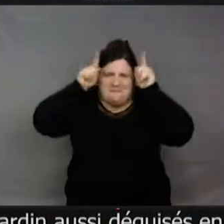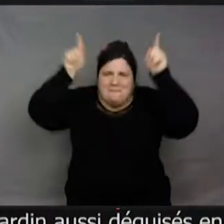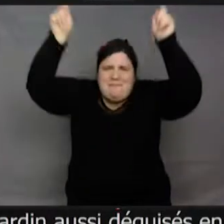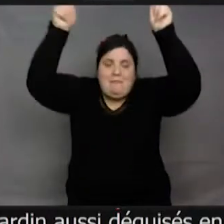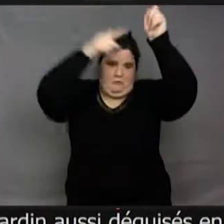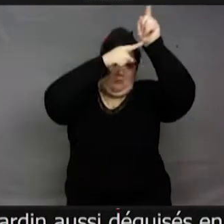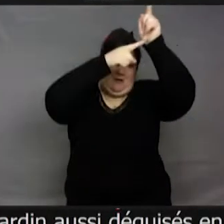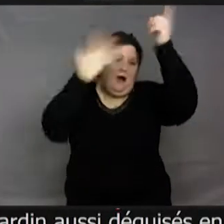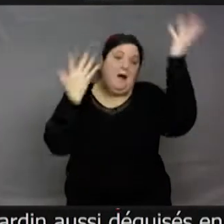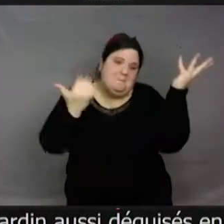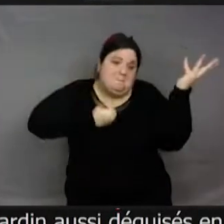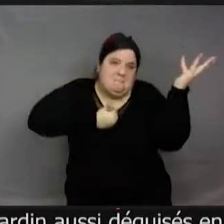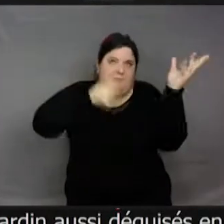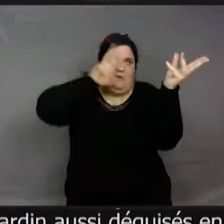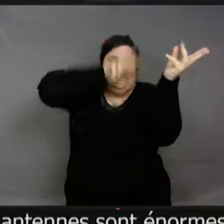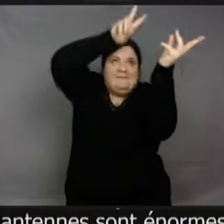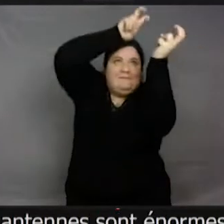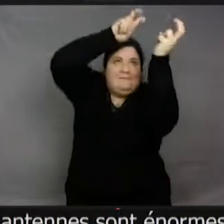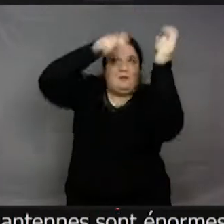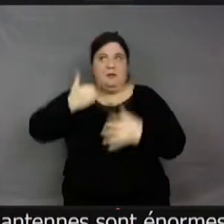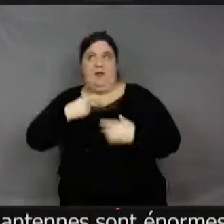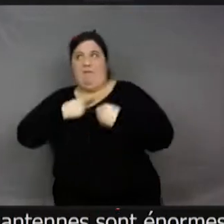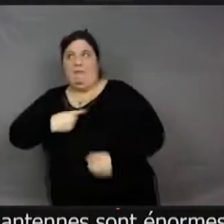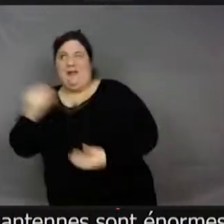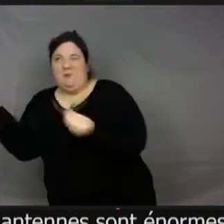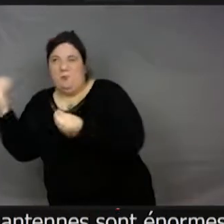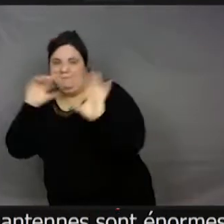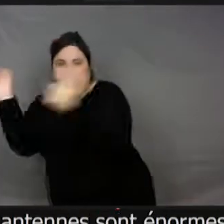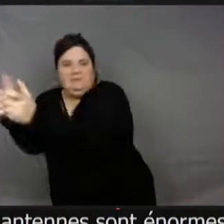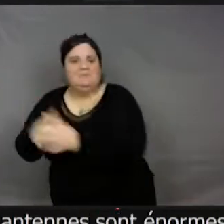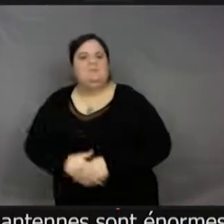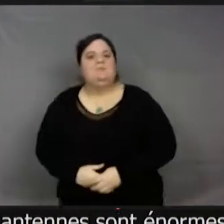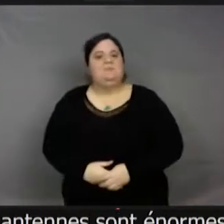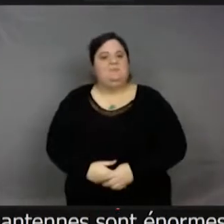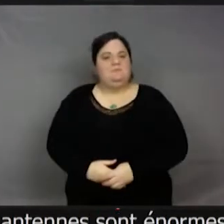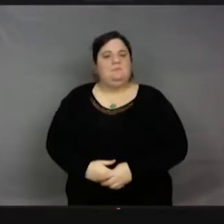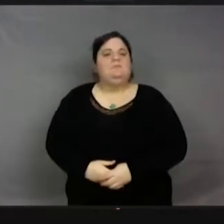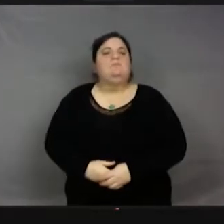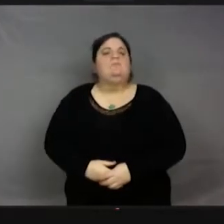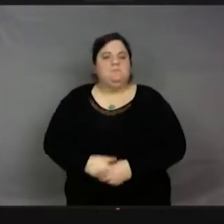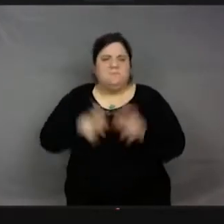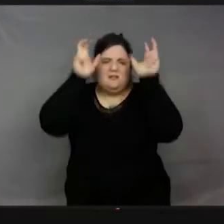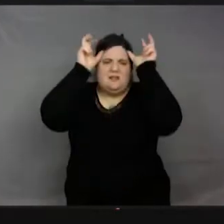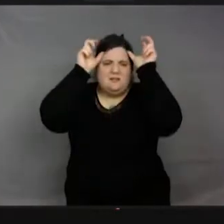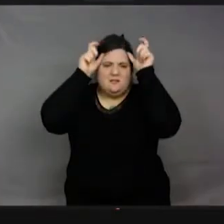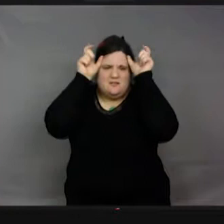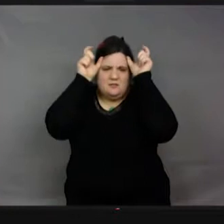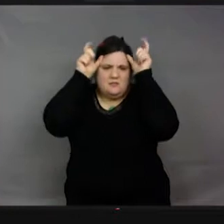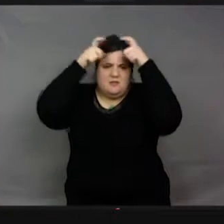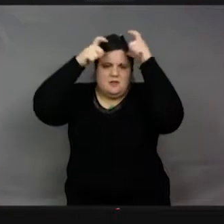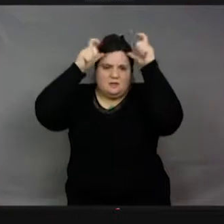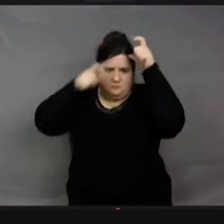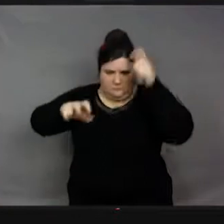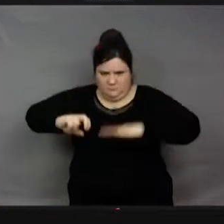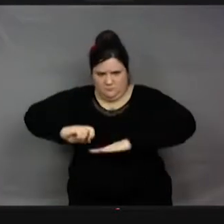il y des filles, en général. Vous avez un coléoptère, un cousin des scarabées ou des charançons, ça, qui aussi, qu'on peut trouver dans les jardins, des